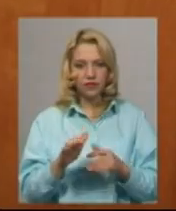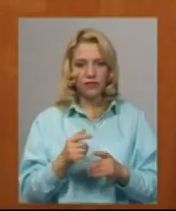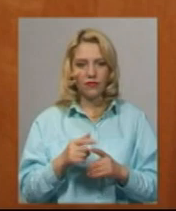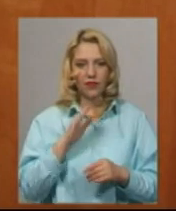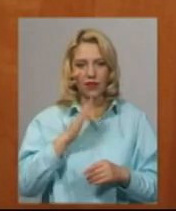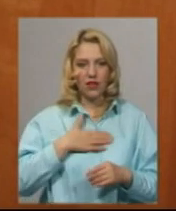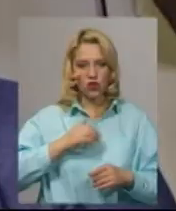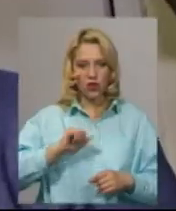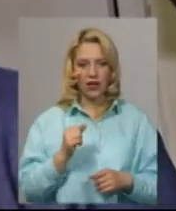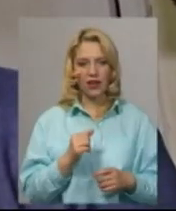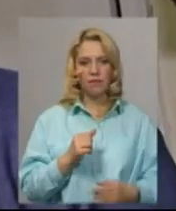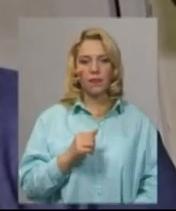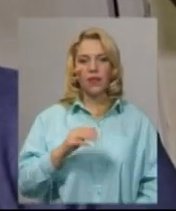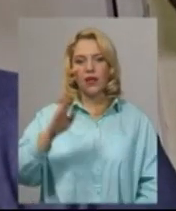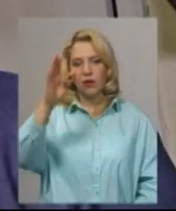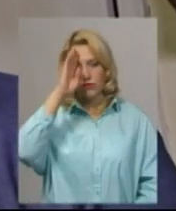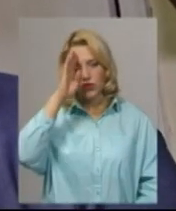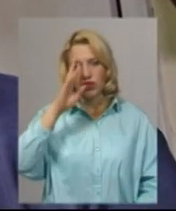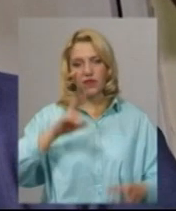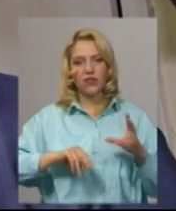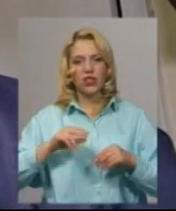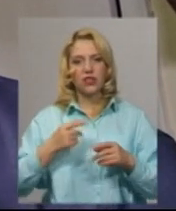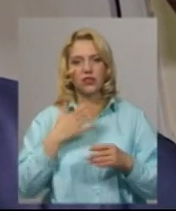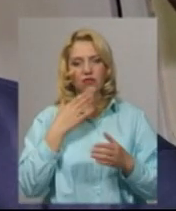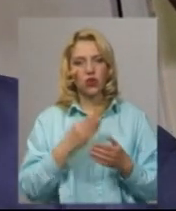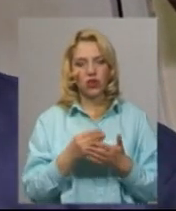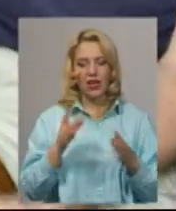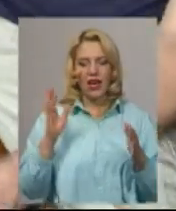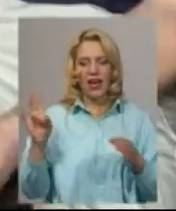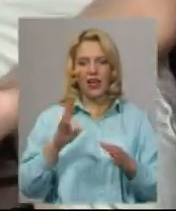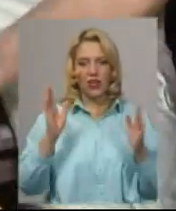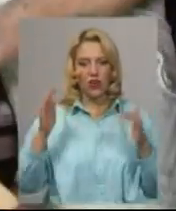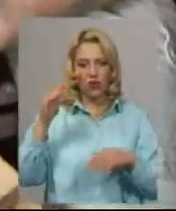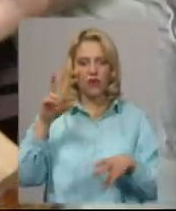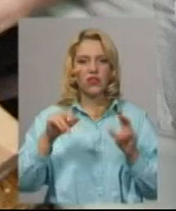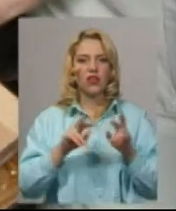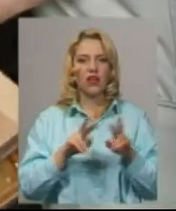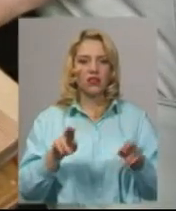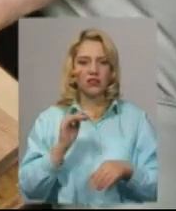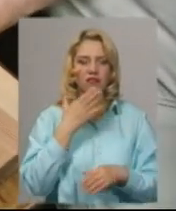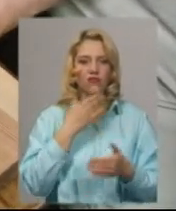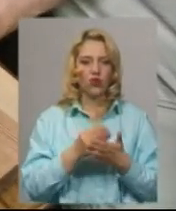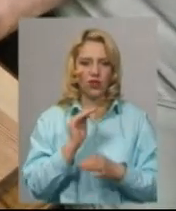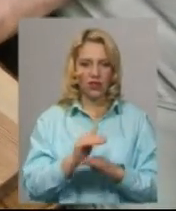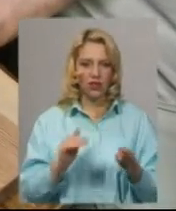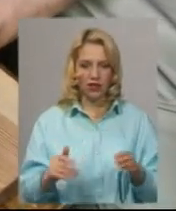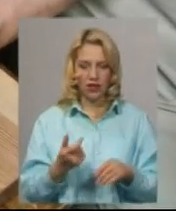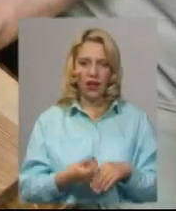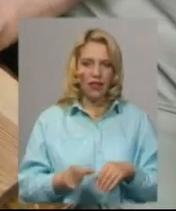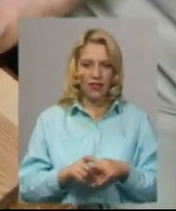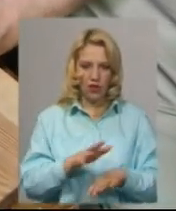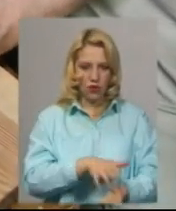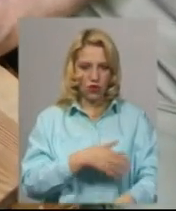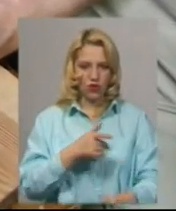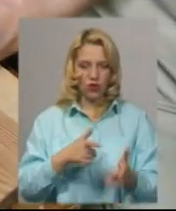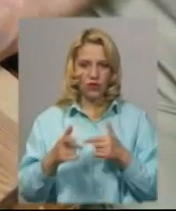Ікони, які виготовляє, Анатолій Козак вважає своїми дітьми. Пояснює, на створення однієї витрачає 9 місяців. Додає, найдовше виготовляв одну